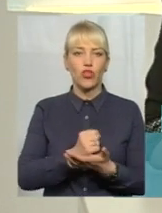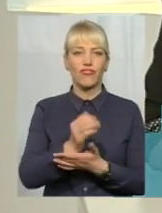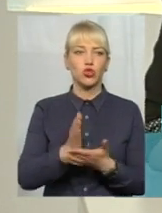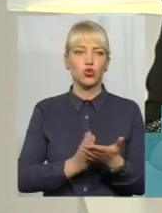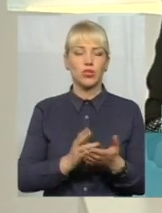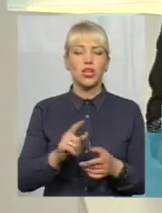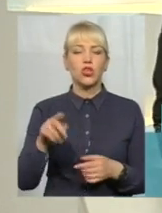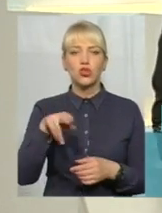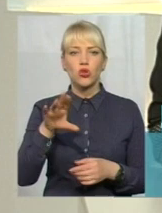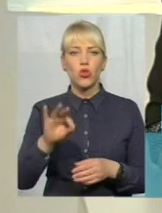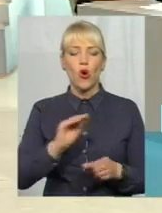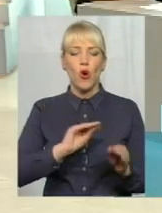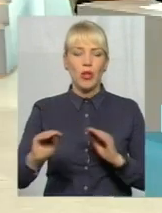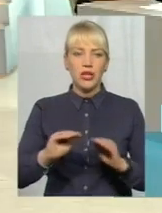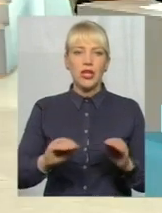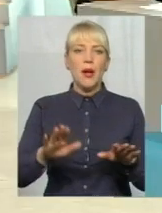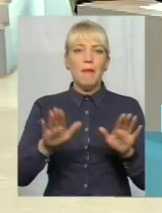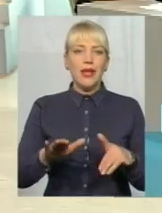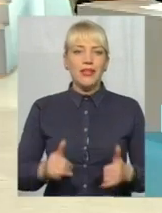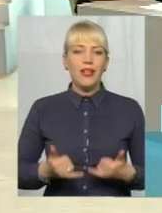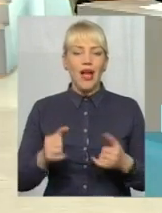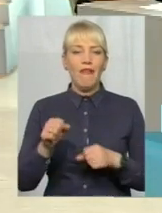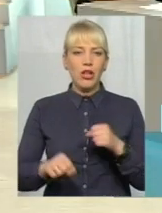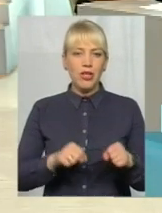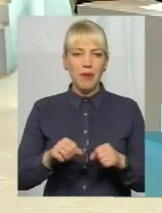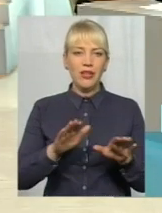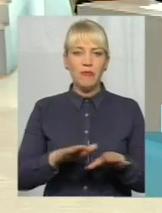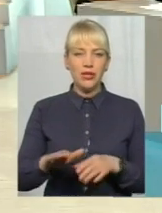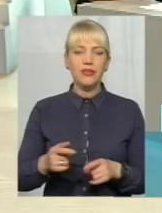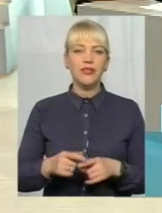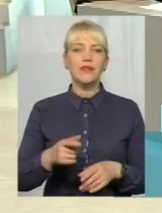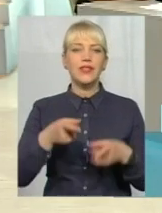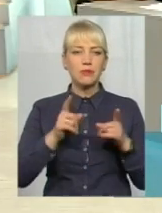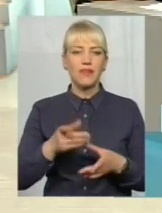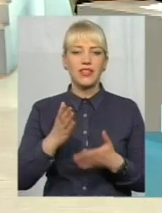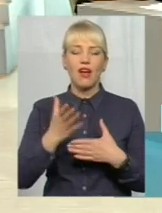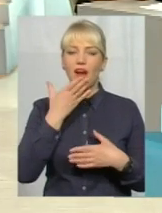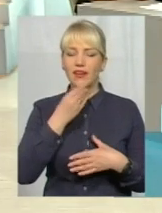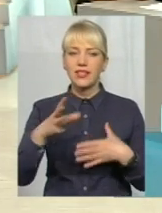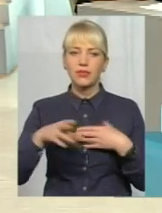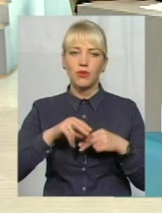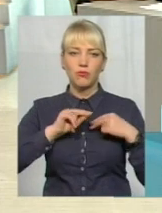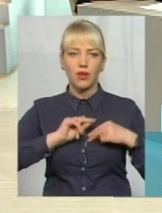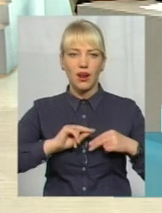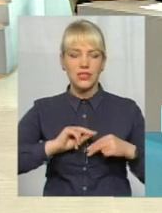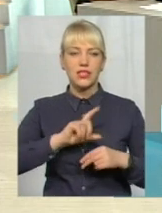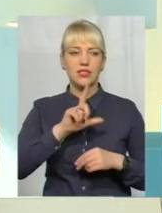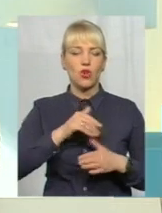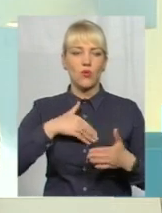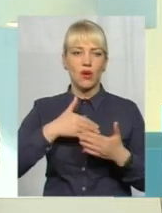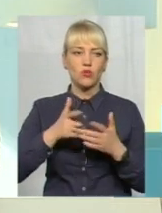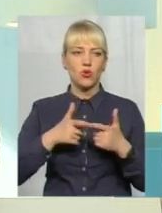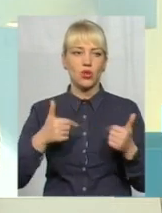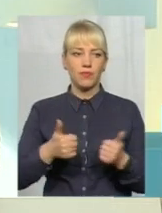саме облаштування якихось місць для велосипедистів? Ну, справді, дуже і дуже гарна є співпраця у нас із громадською